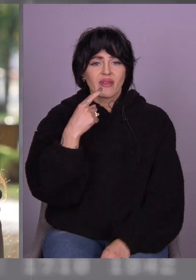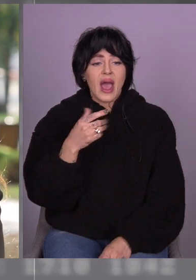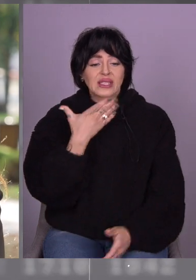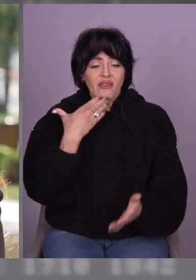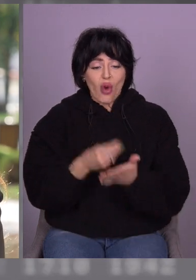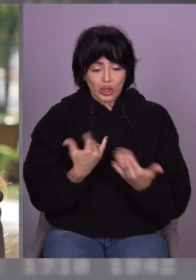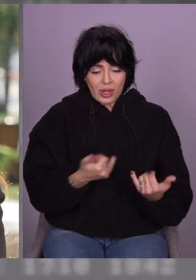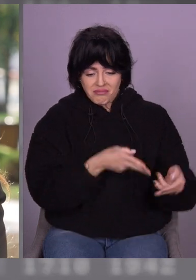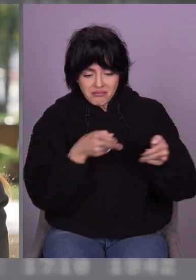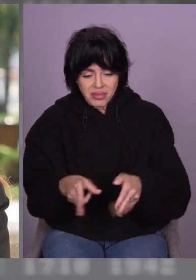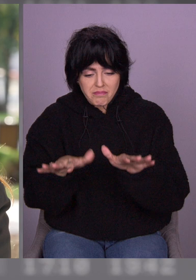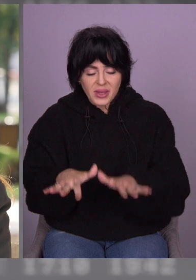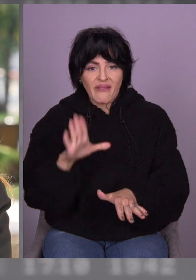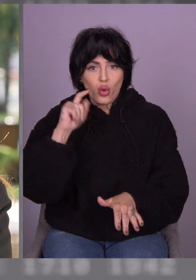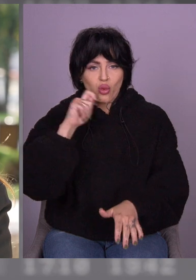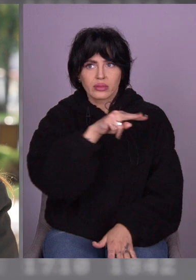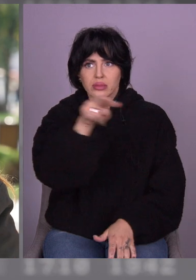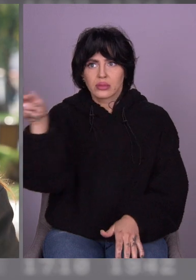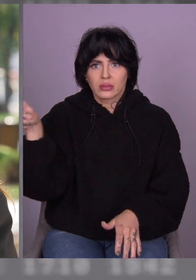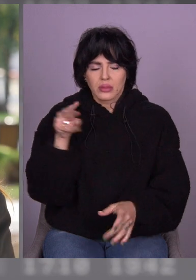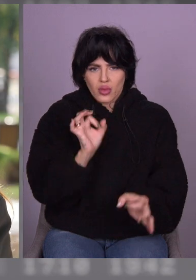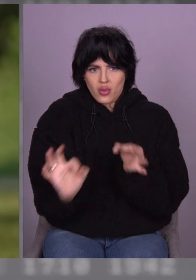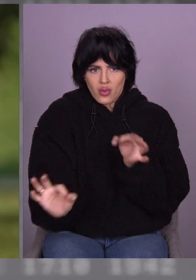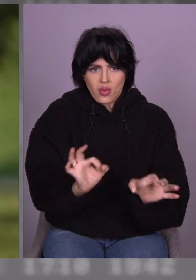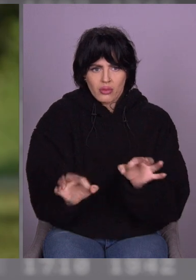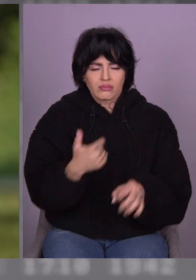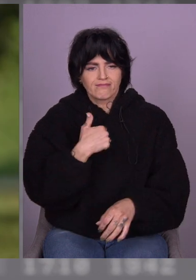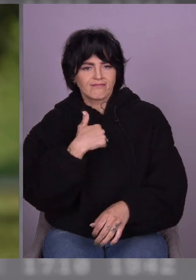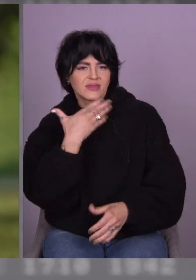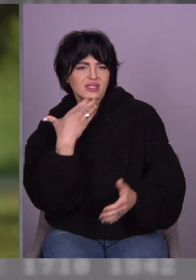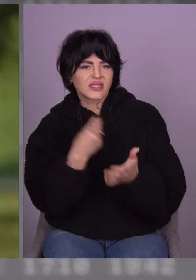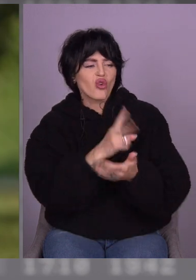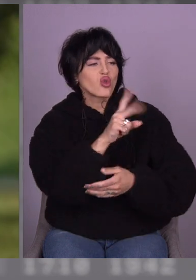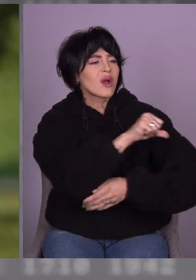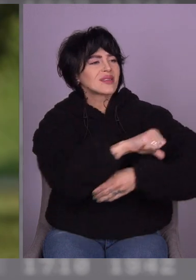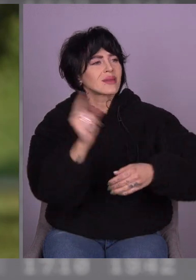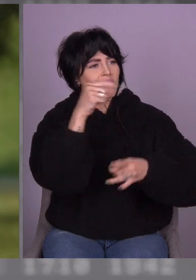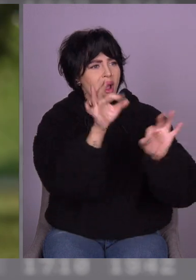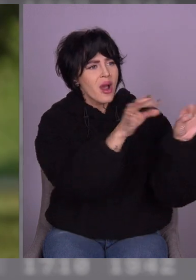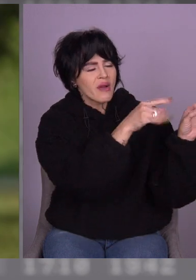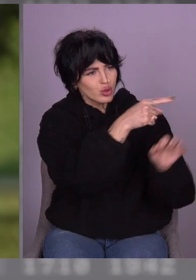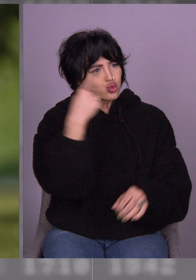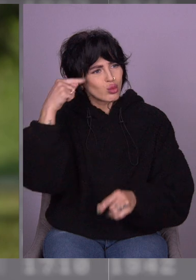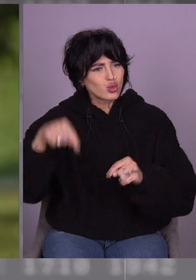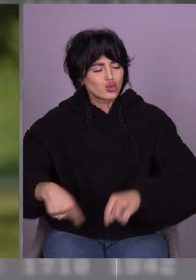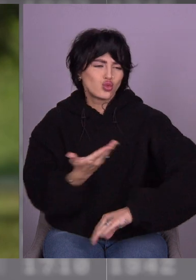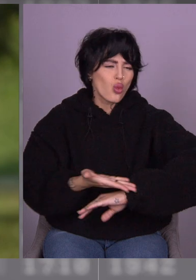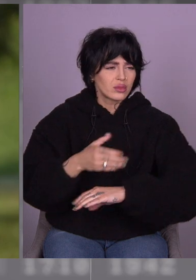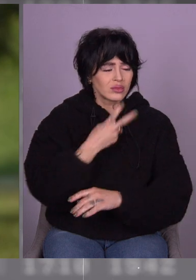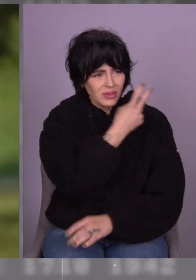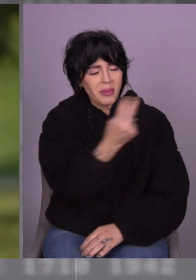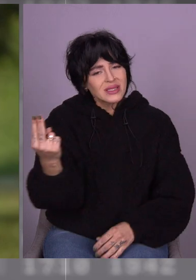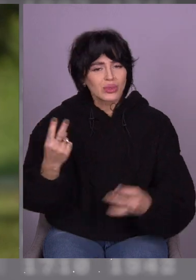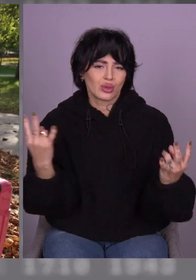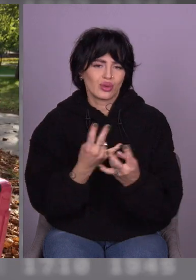якщо у вас така ситуація, ви уявляєте дуже-дуже страшні картинки, вам треба приїхати. Ну, хоча б у Львів, у Чернівці, якщо в